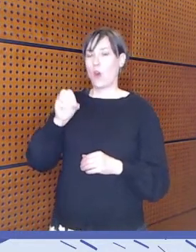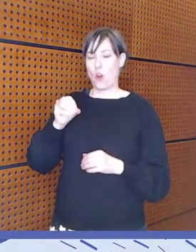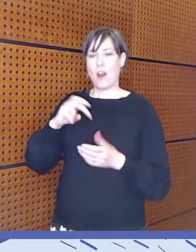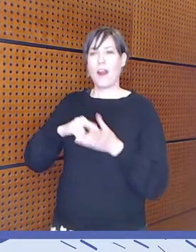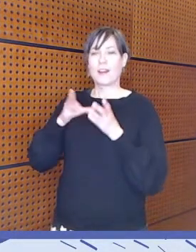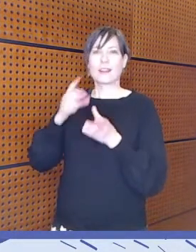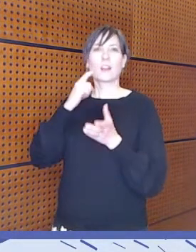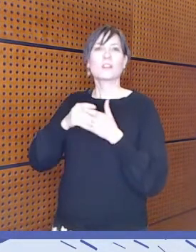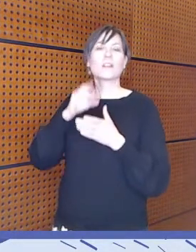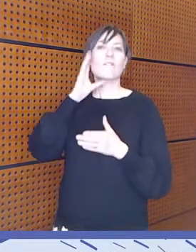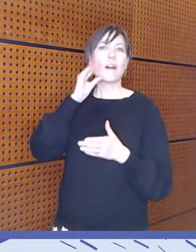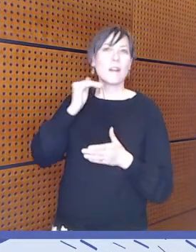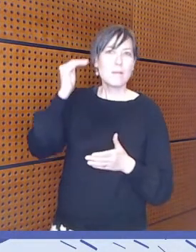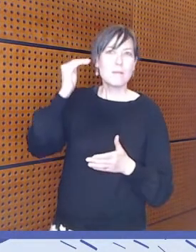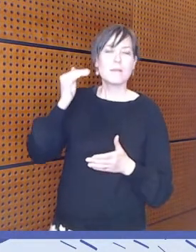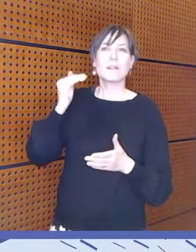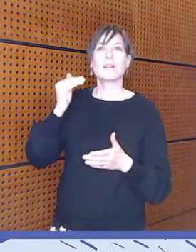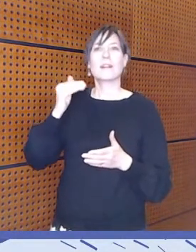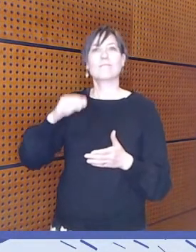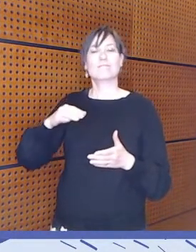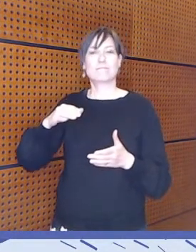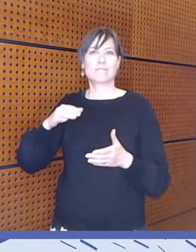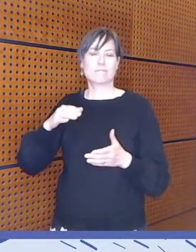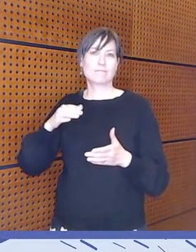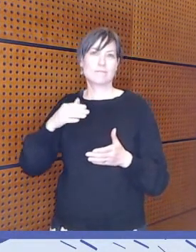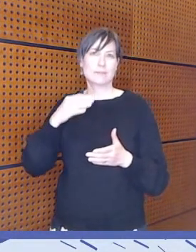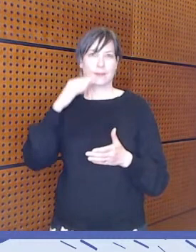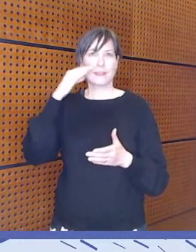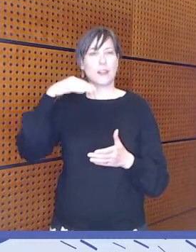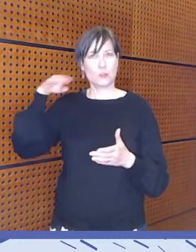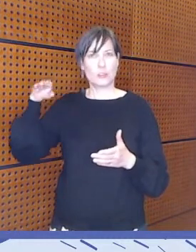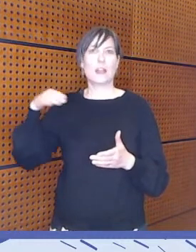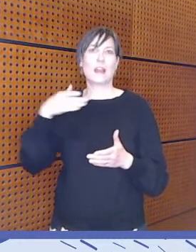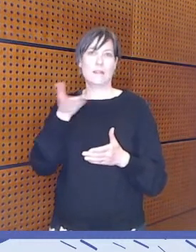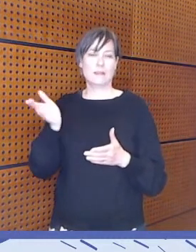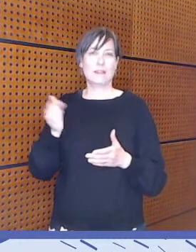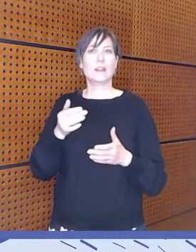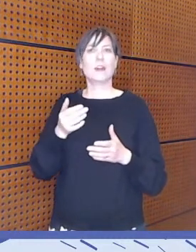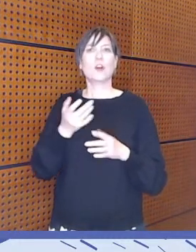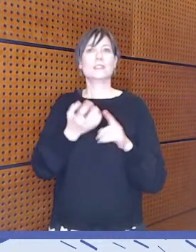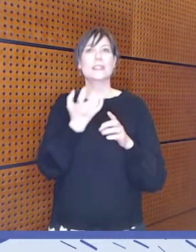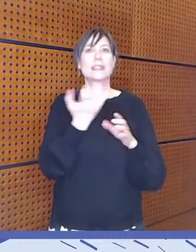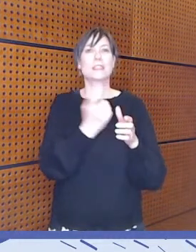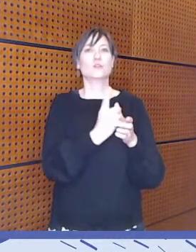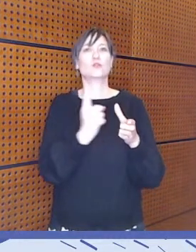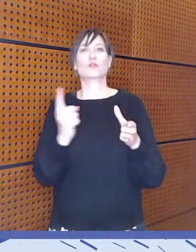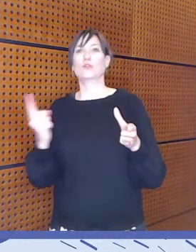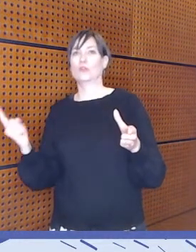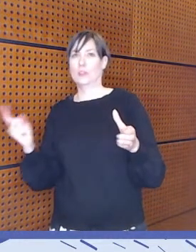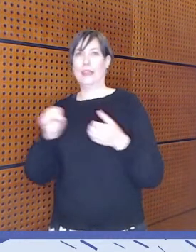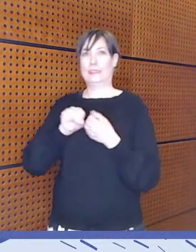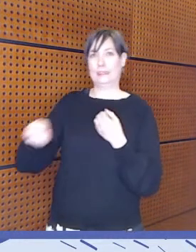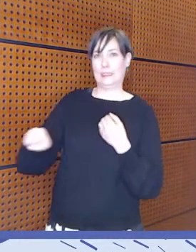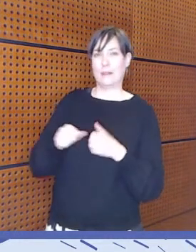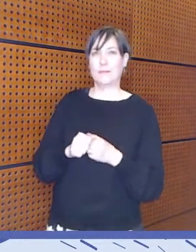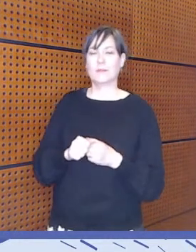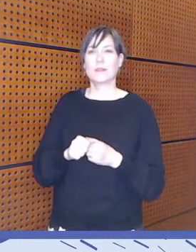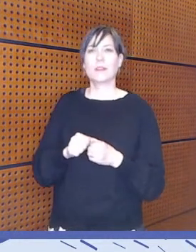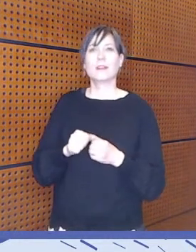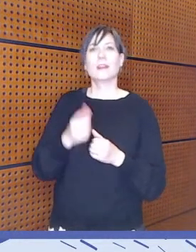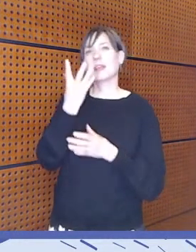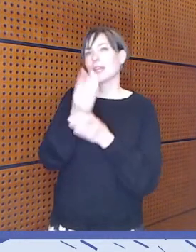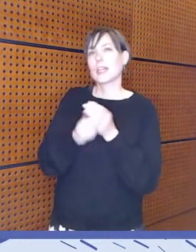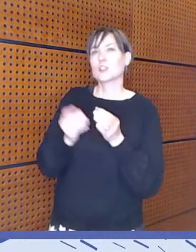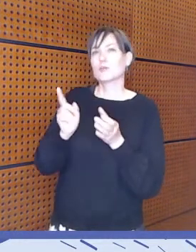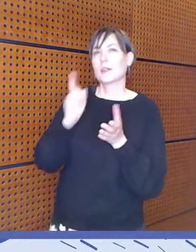digisyrjäytymisen estämiseksi. Mitä asioita inklusiivisuus teillä tarkoittaa? Joo, kyllä